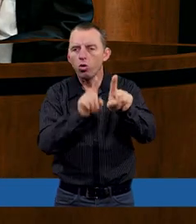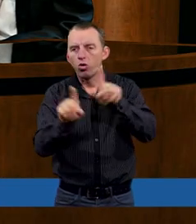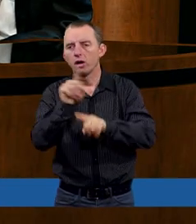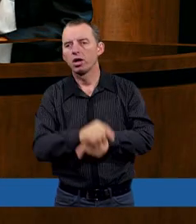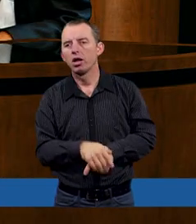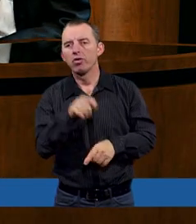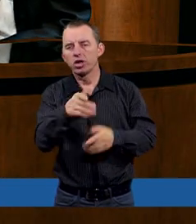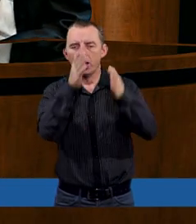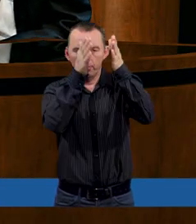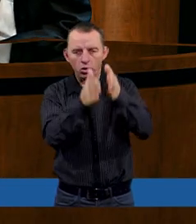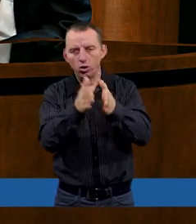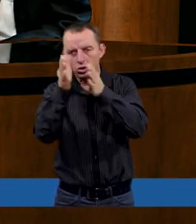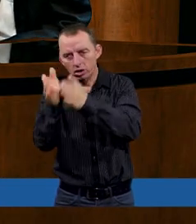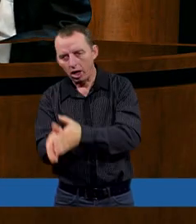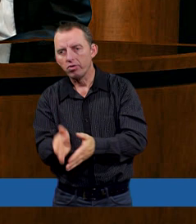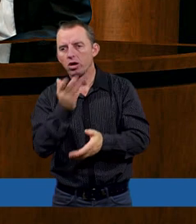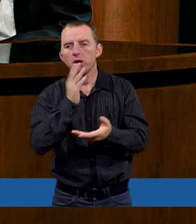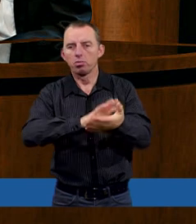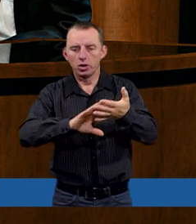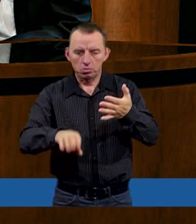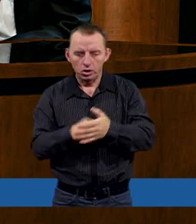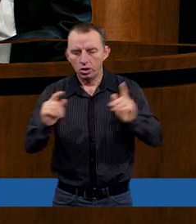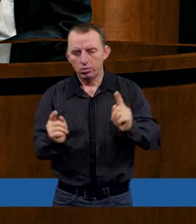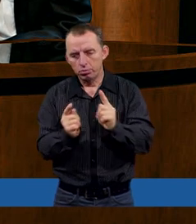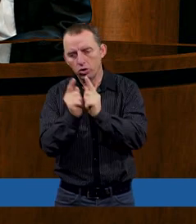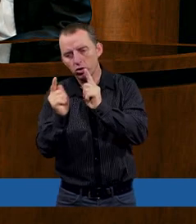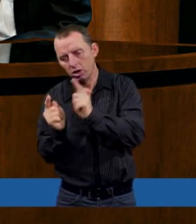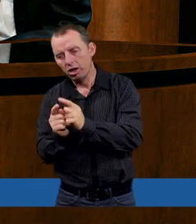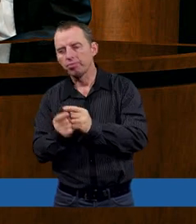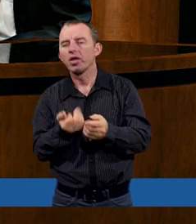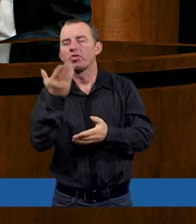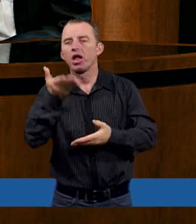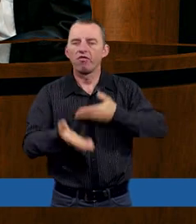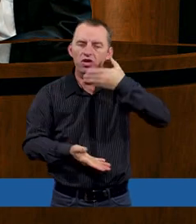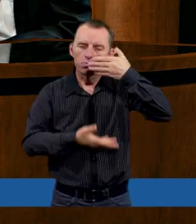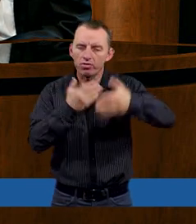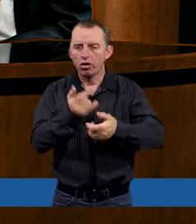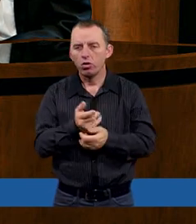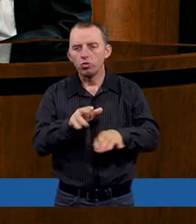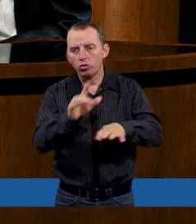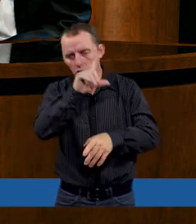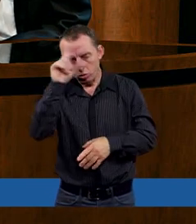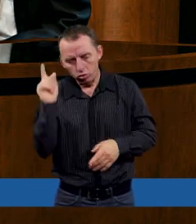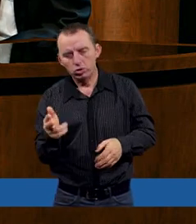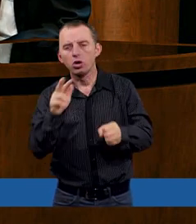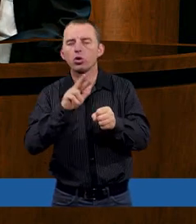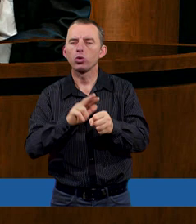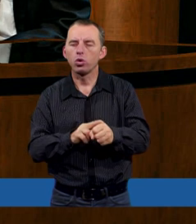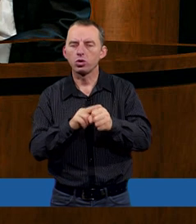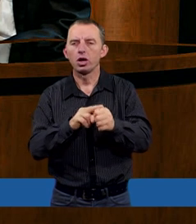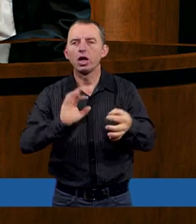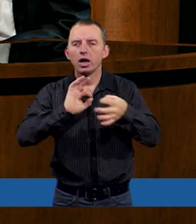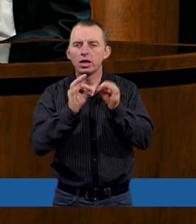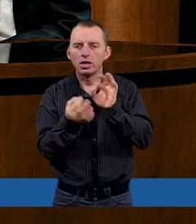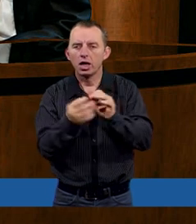kolei ich postawa w tym względzie nie dziwi. Ja też, gdy dzisiaj spotykam się z wieloma wypowiedziami różnych ludzi, którzy, gdy